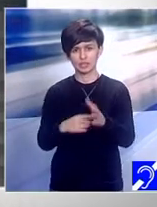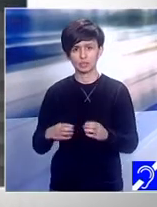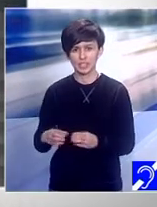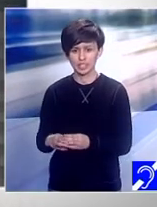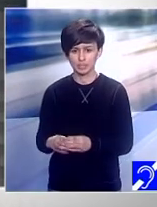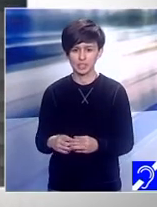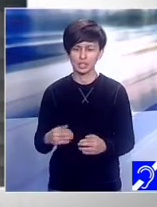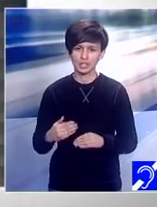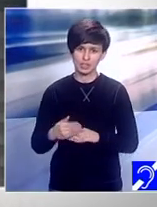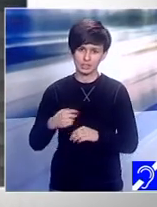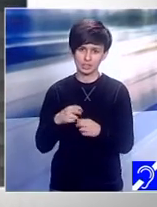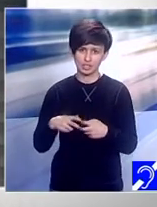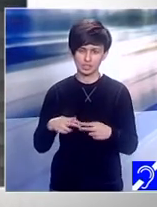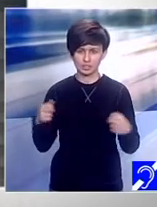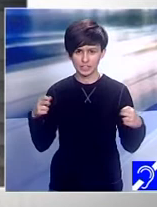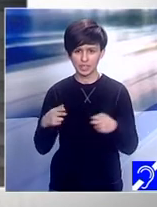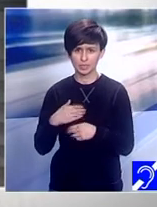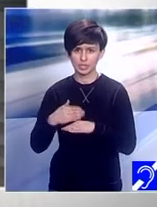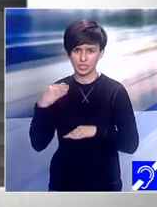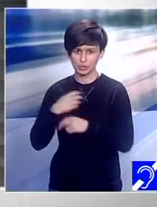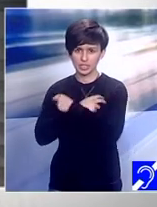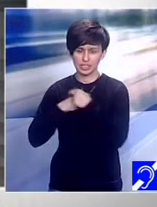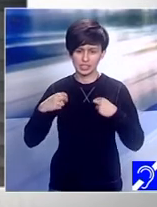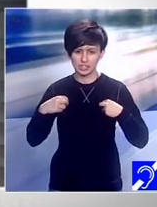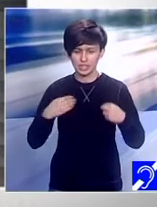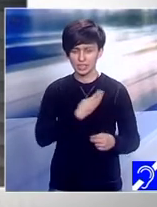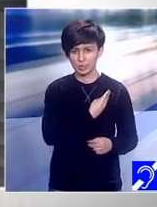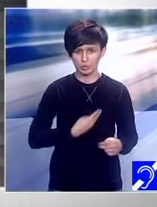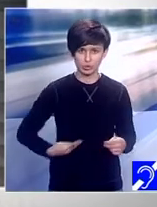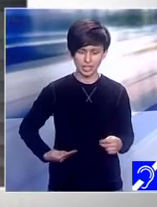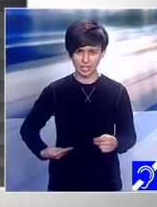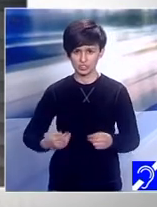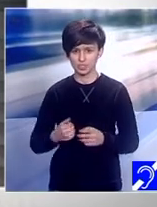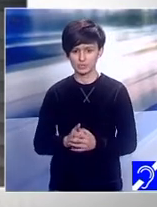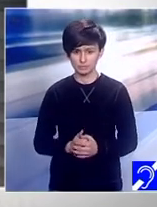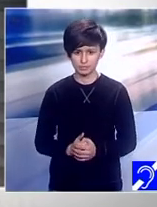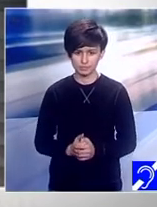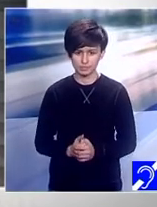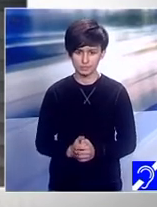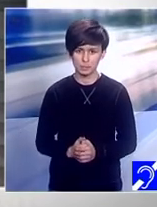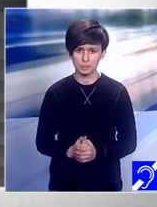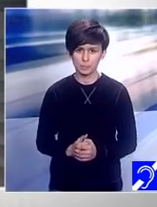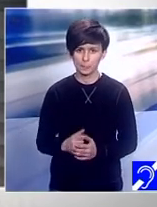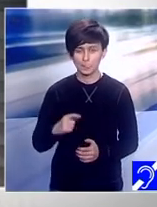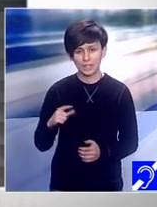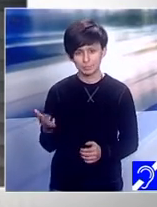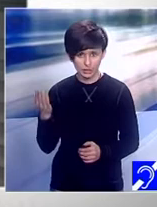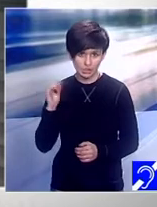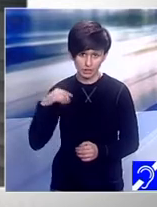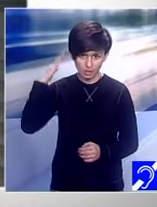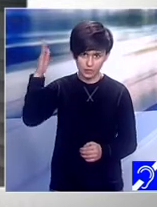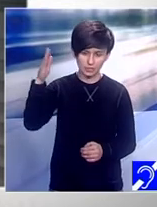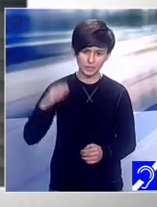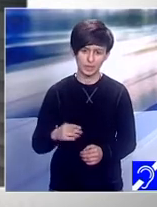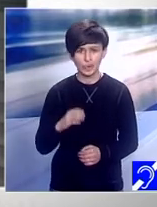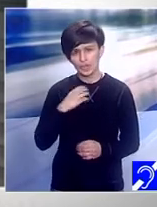foarte importantă, vorbim de lucruri serioase, o întâlnire la nivel de Senat și de cancelarie a primului ministru, o conferință internațională în care